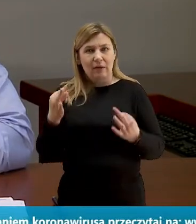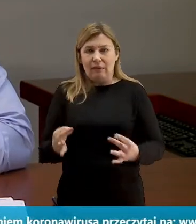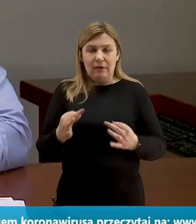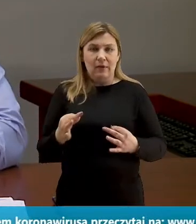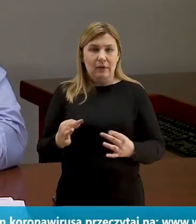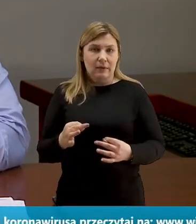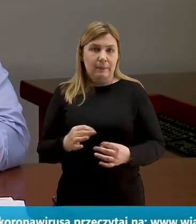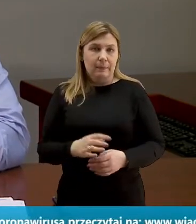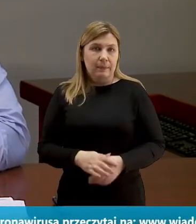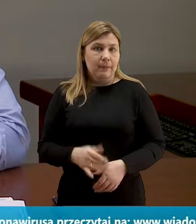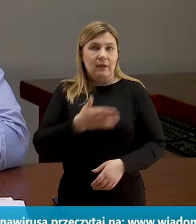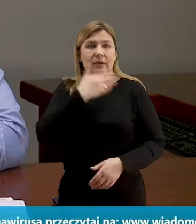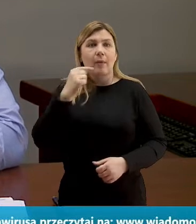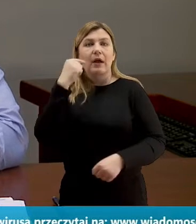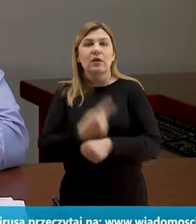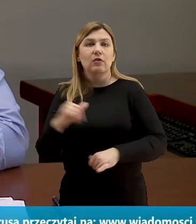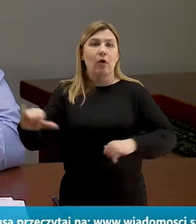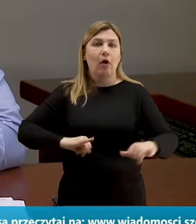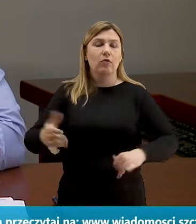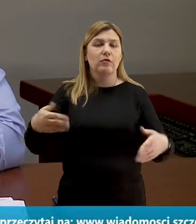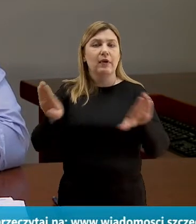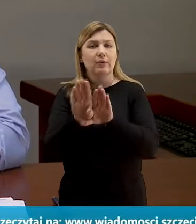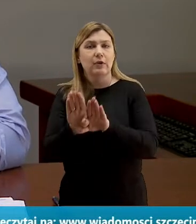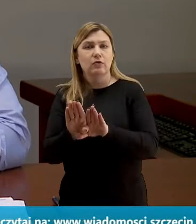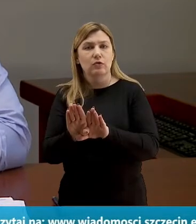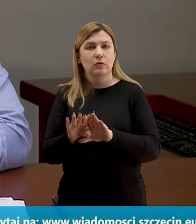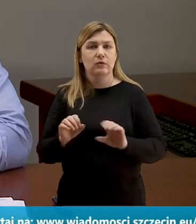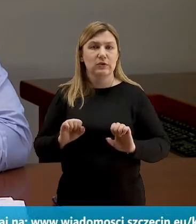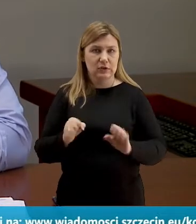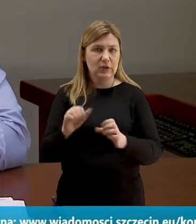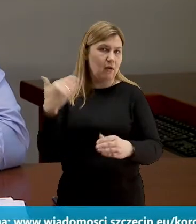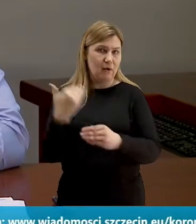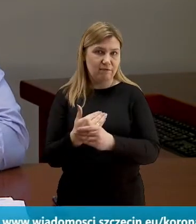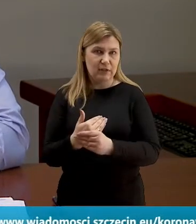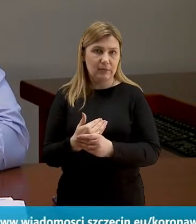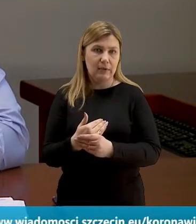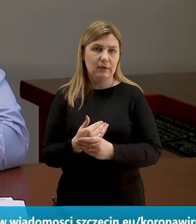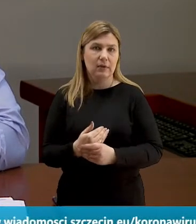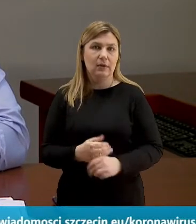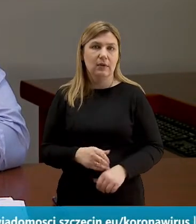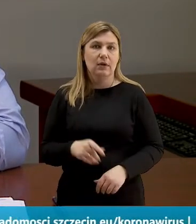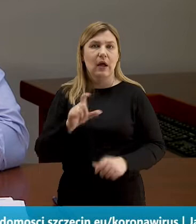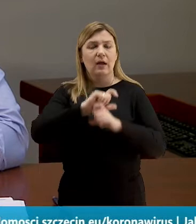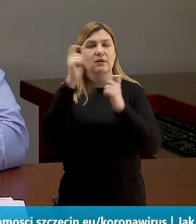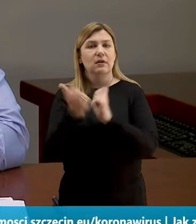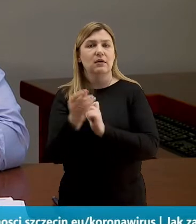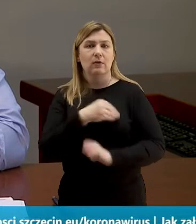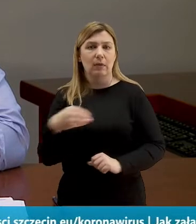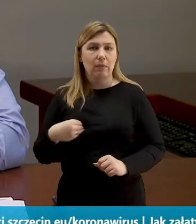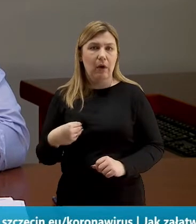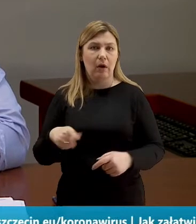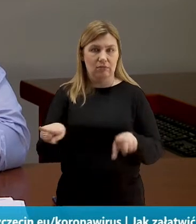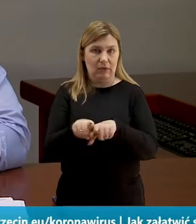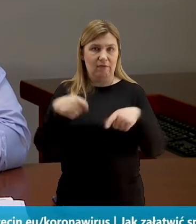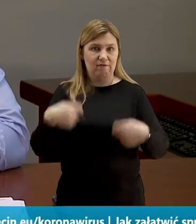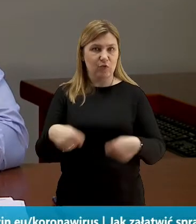nie ma decyzji rządowej o zamknięciu działań firm w całej Polsce, także w